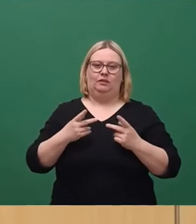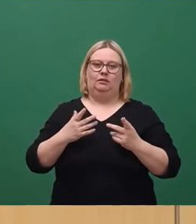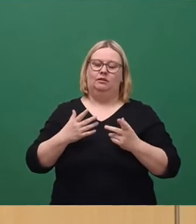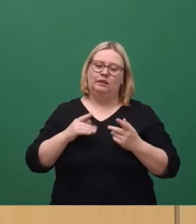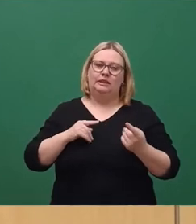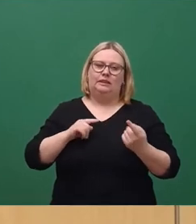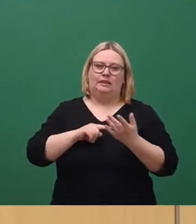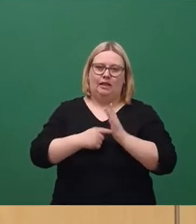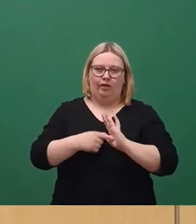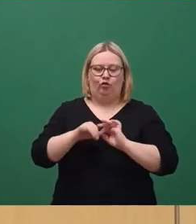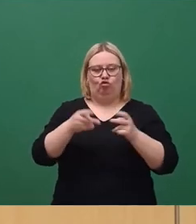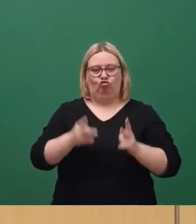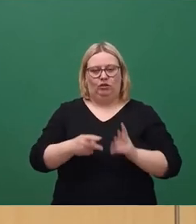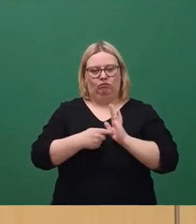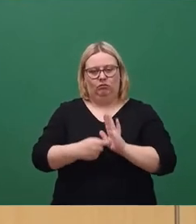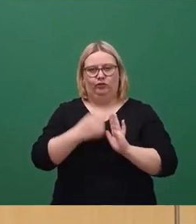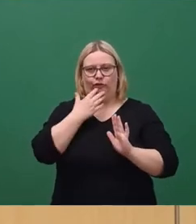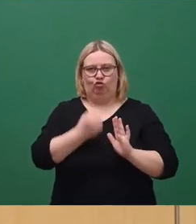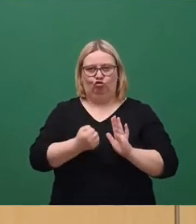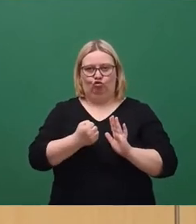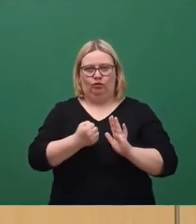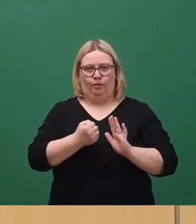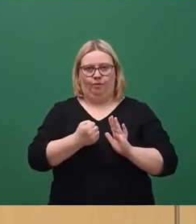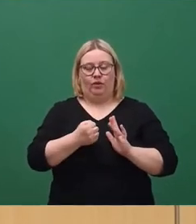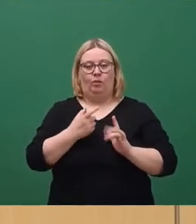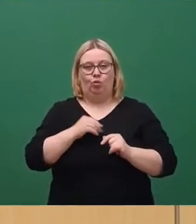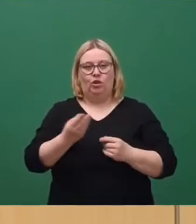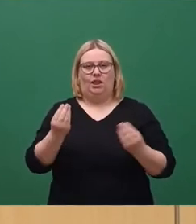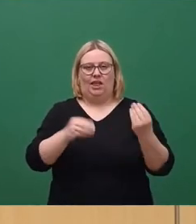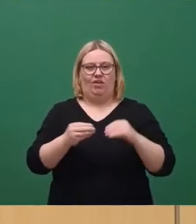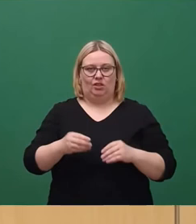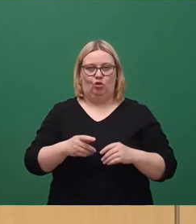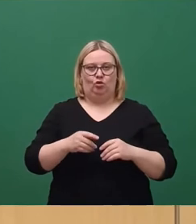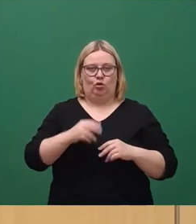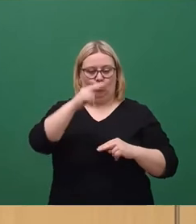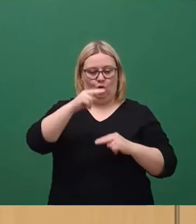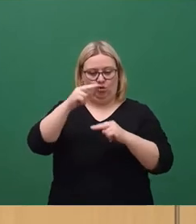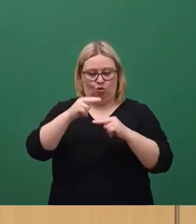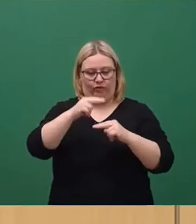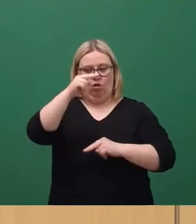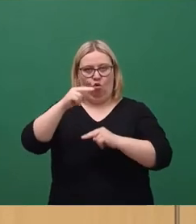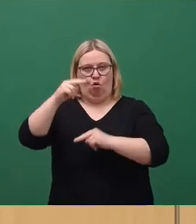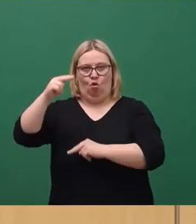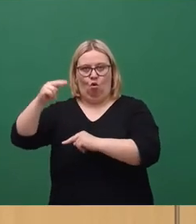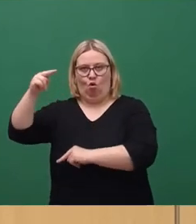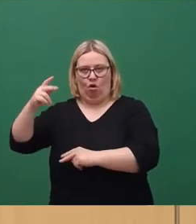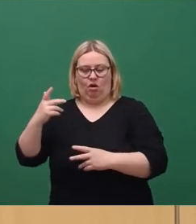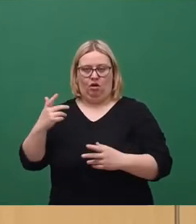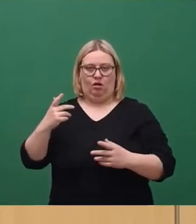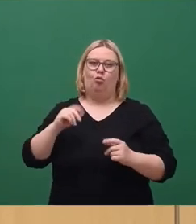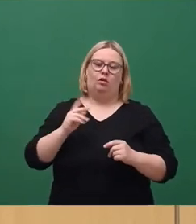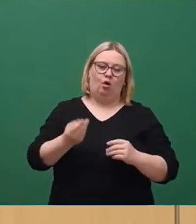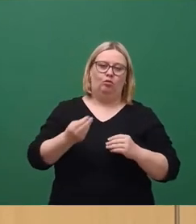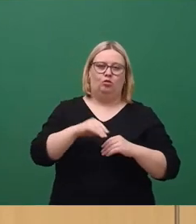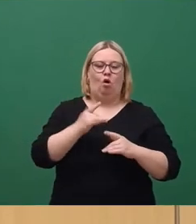in die Stadt gesendet werden. Die vorgesehenen investiven Kürzungen sind allesamt vom Tisch. Im Gegenteil, es konnte in einigen